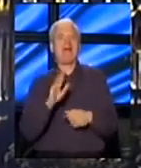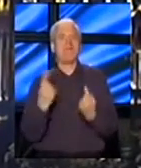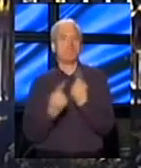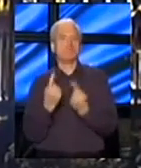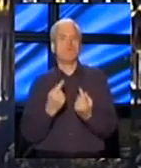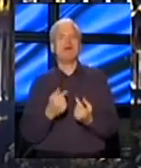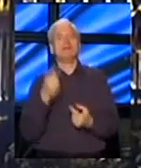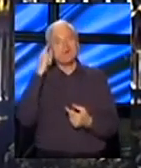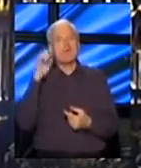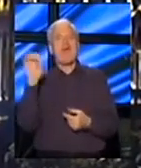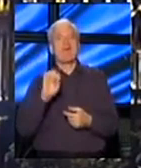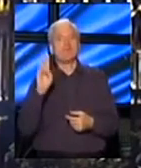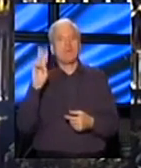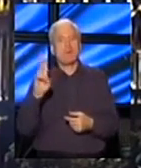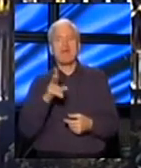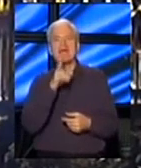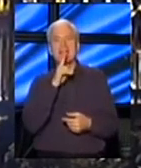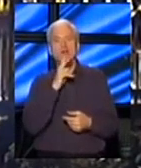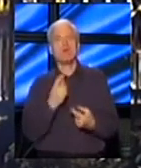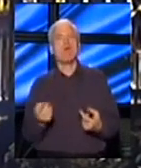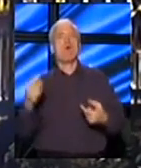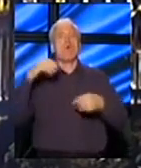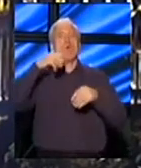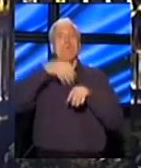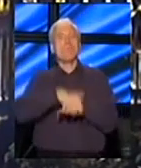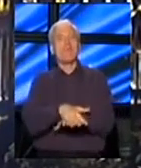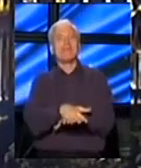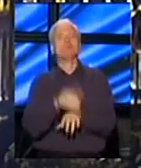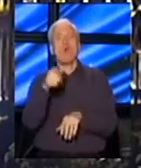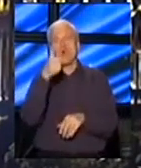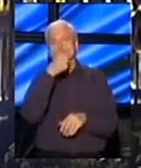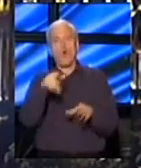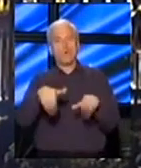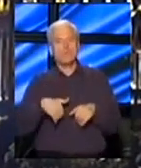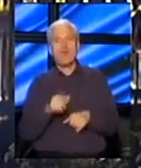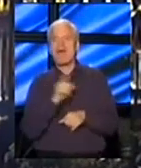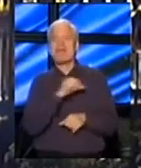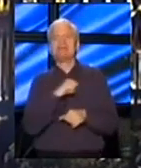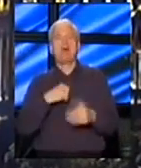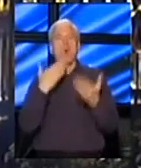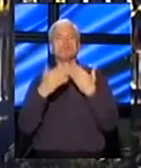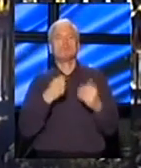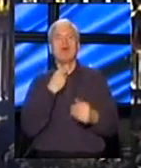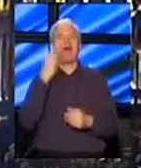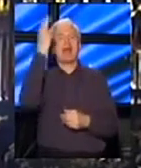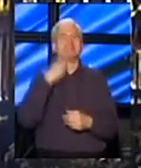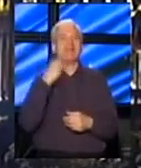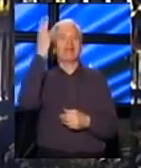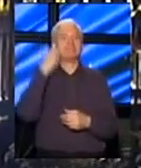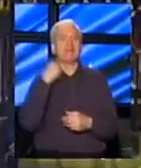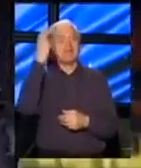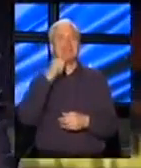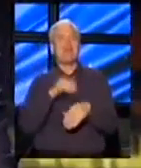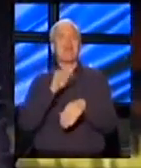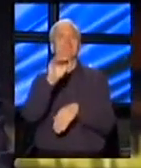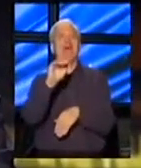Dakle, Evropska unija zahteva implementaciju onoga što usvojite, gospodine Tadeća. A ne samo da u Skupštini podižete ruku, glasate i